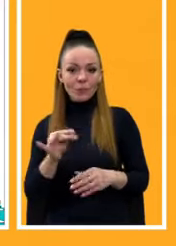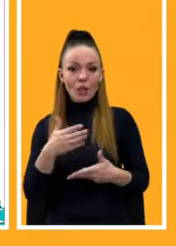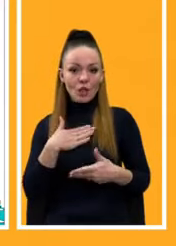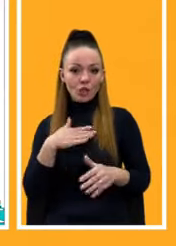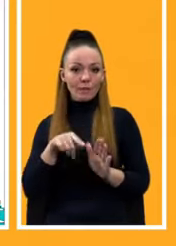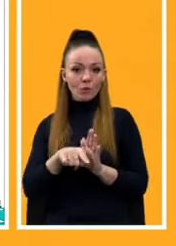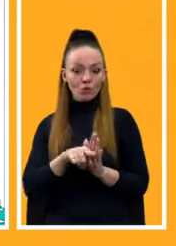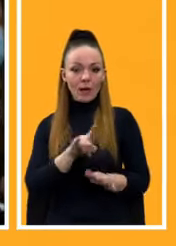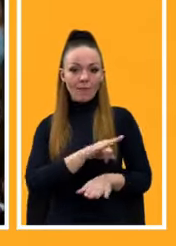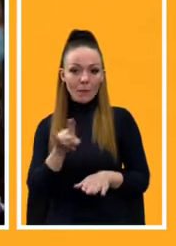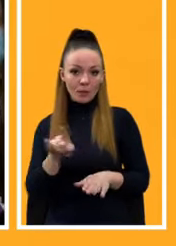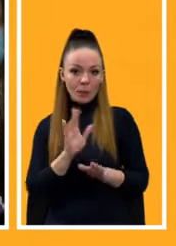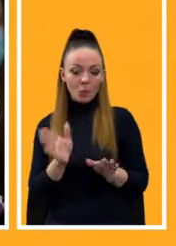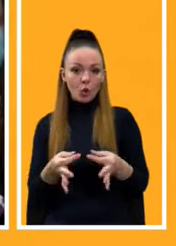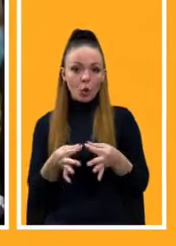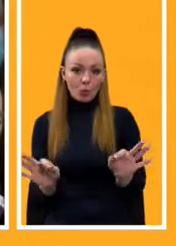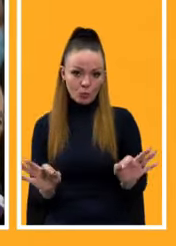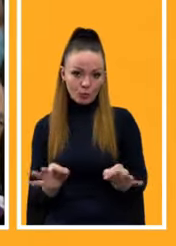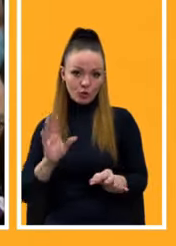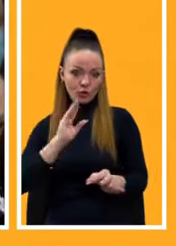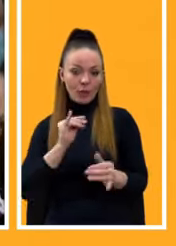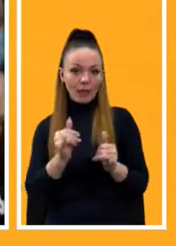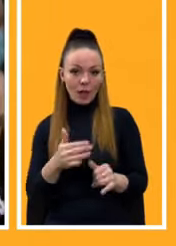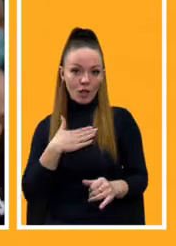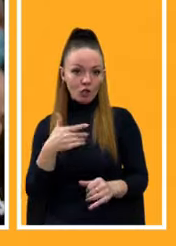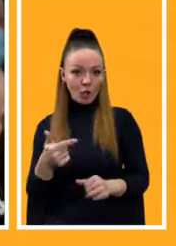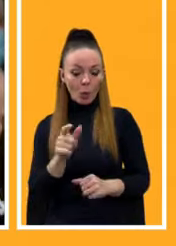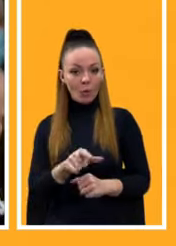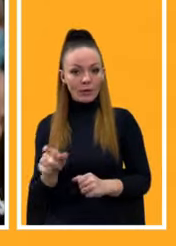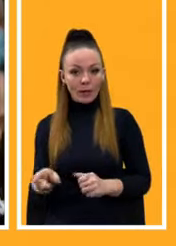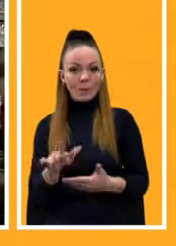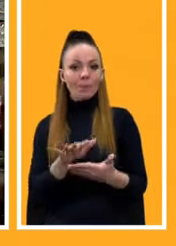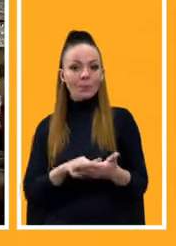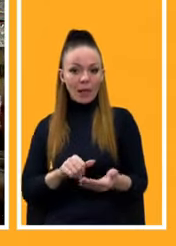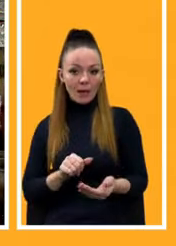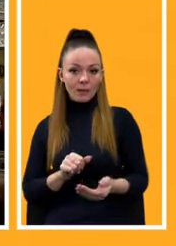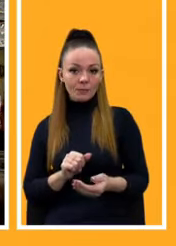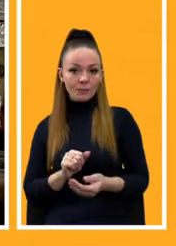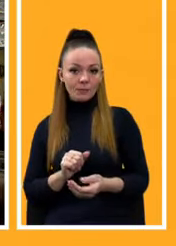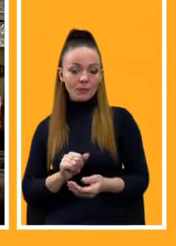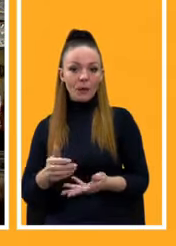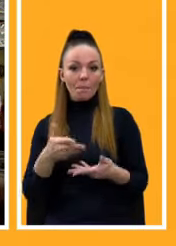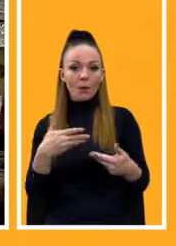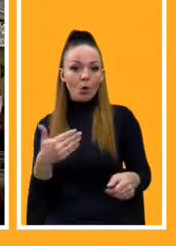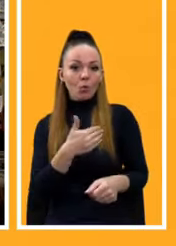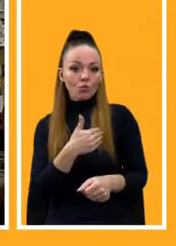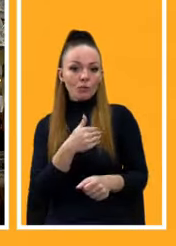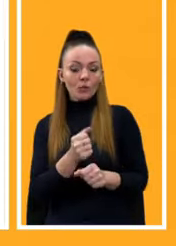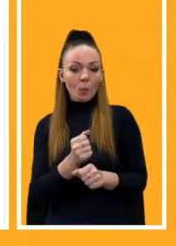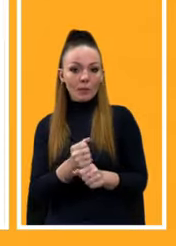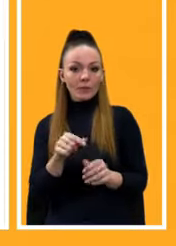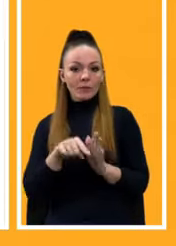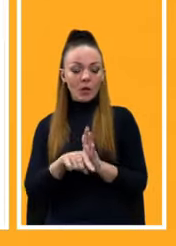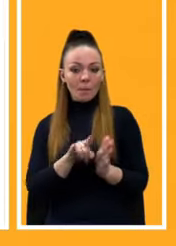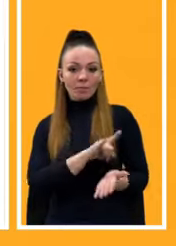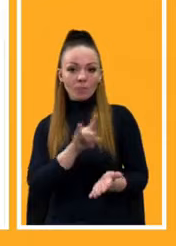авіаперевезення стануть доступнішими для наших громадян. Далі, ми хочемо зробити польоти всередині країни